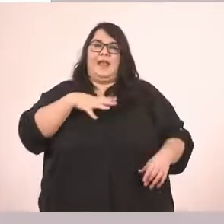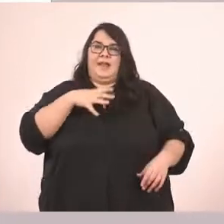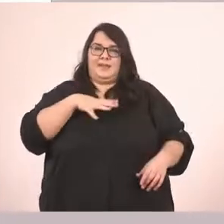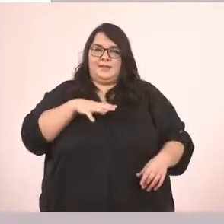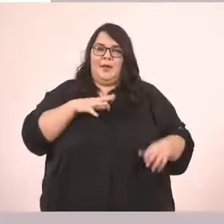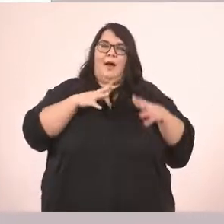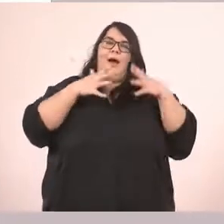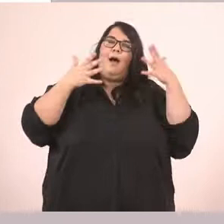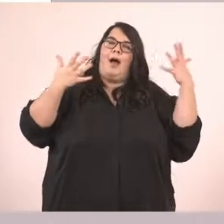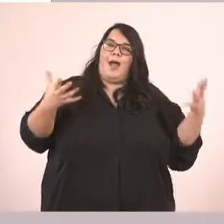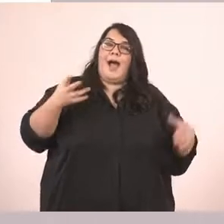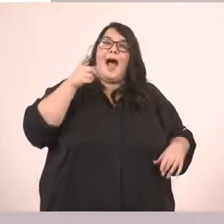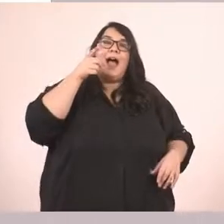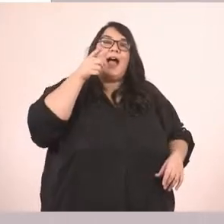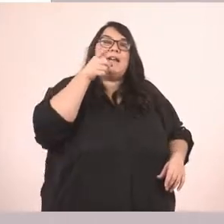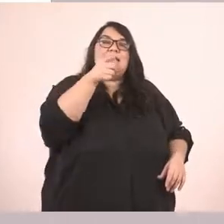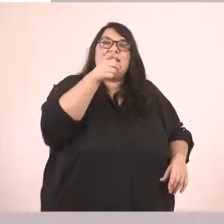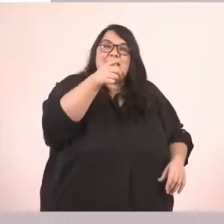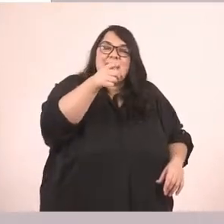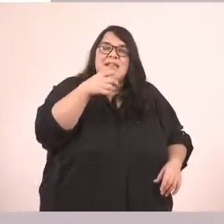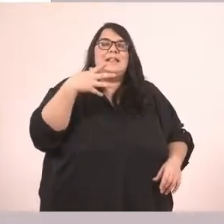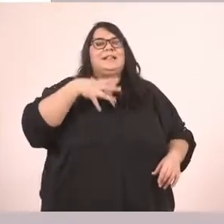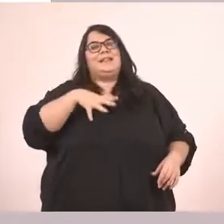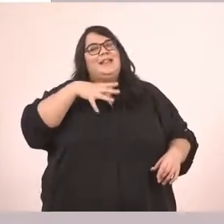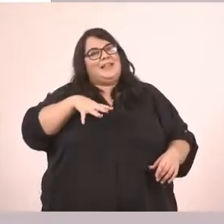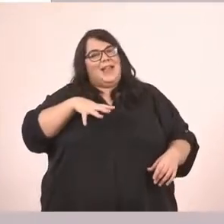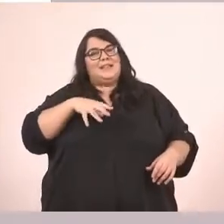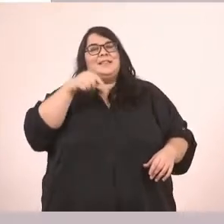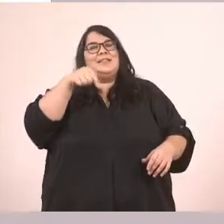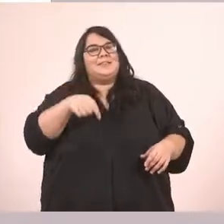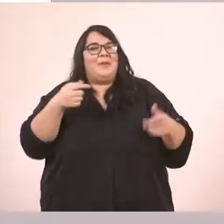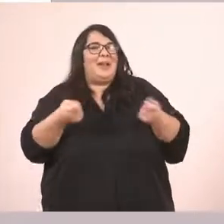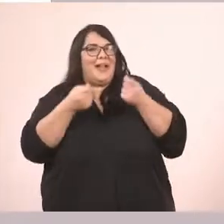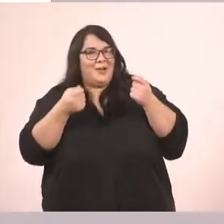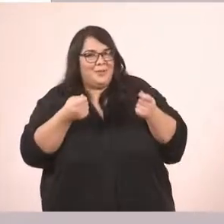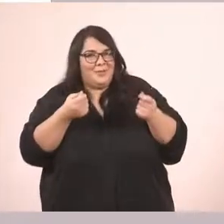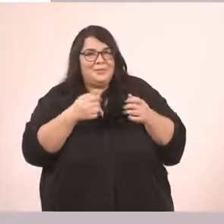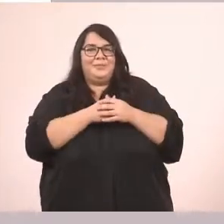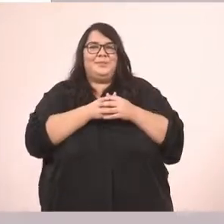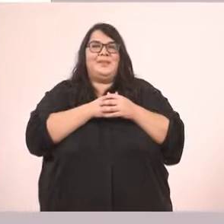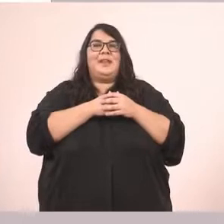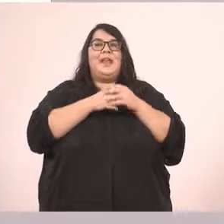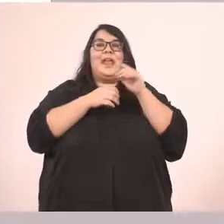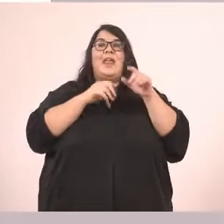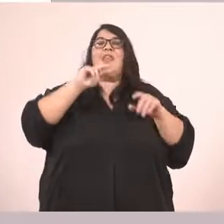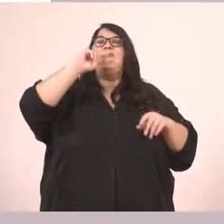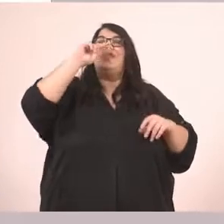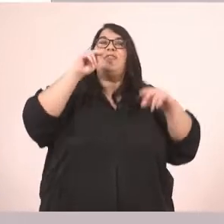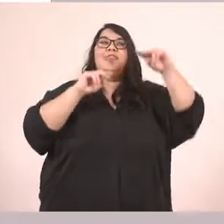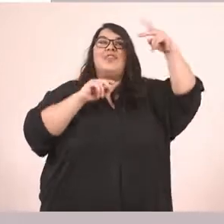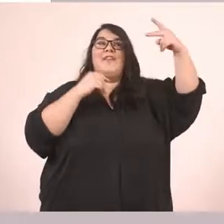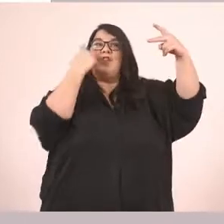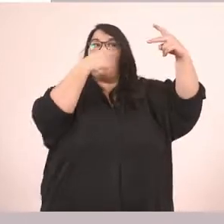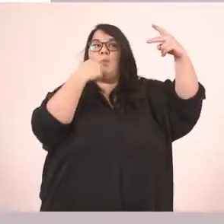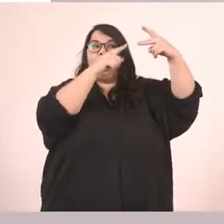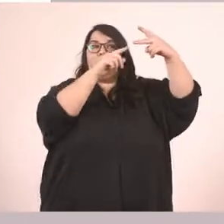Άρα, εσύ τι θα ήθελες να κάνουμε σήμερα. Βάζουμε λοιπόν, παιδιά, το β πρόσωπο